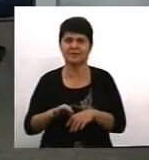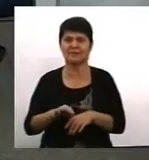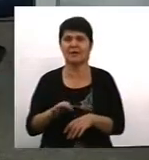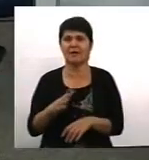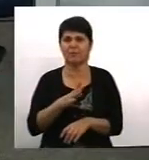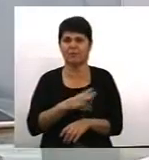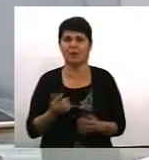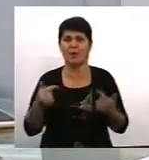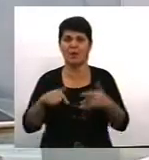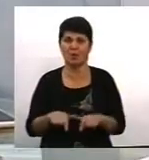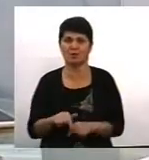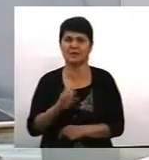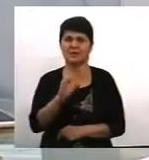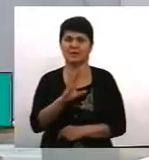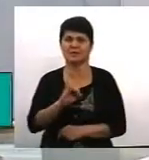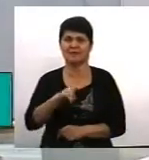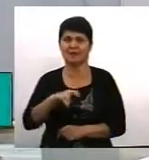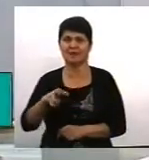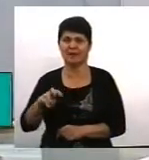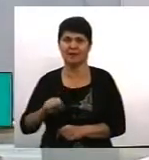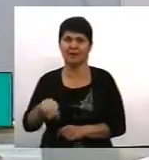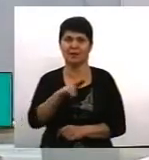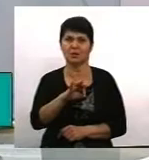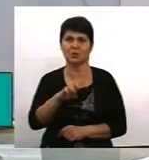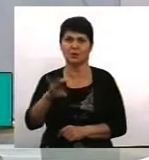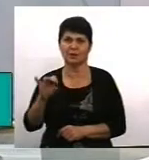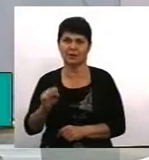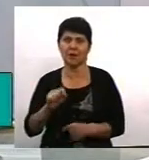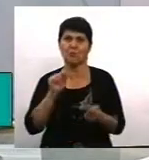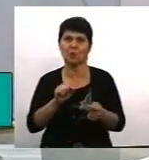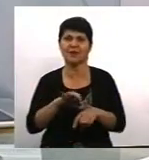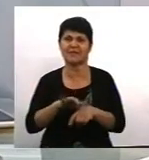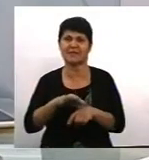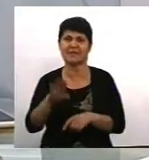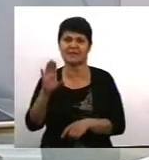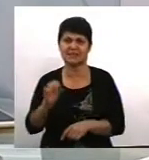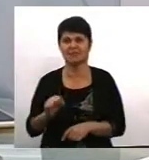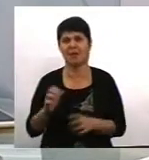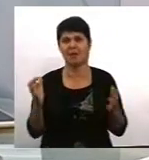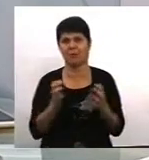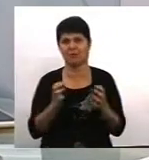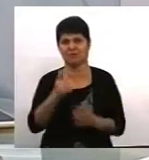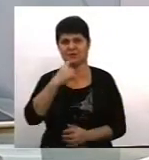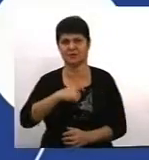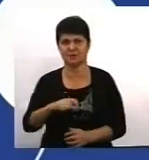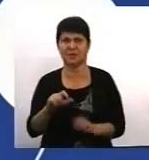експертка з протидії насильству. Бережіть себе та своїх близьких. Гарного вечора. Побачимось.